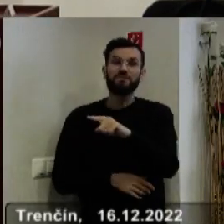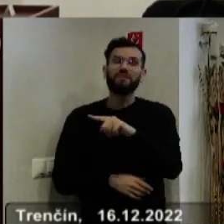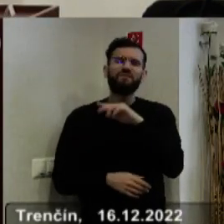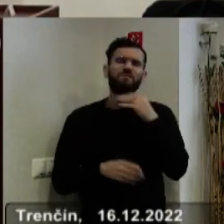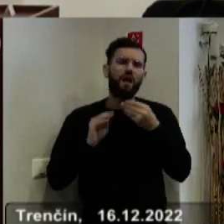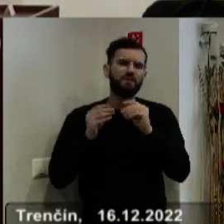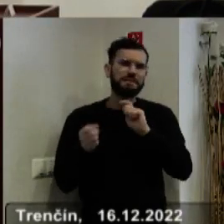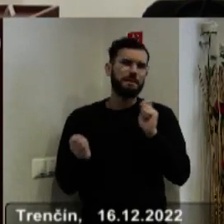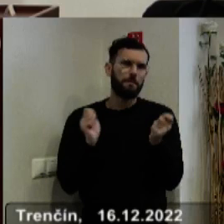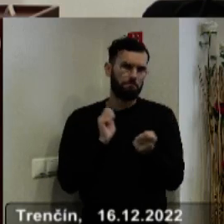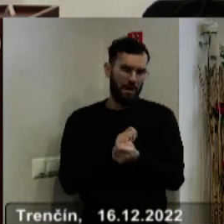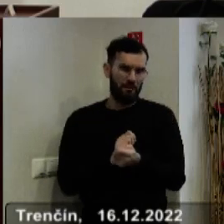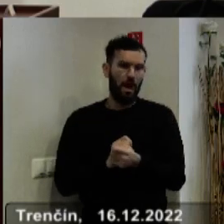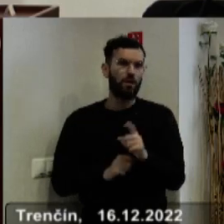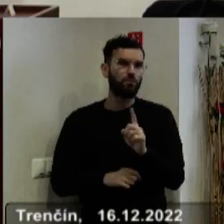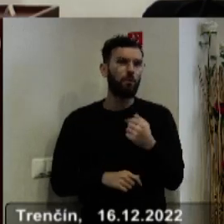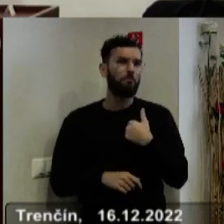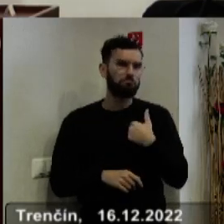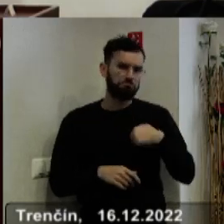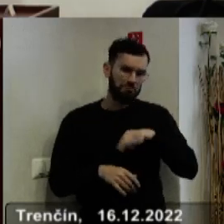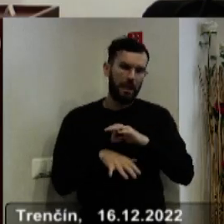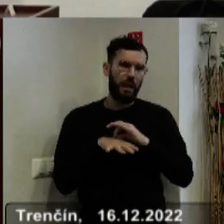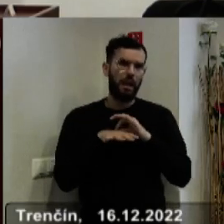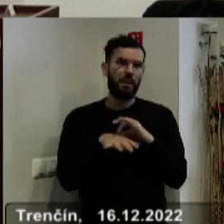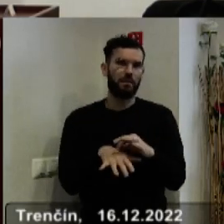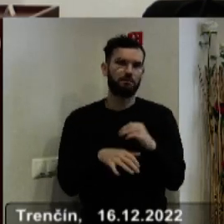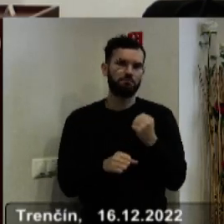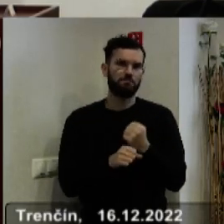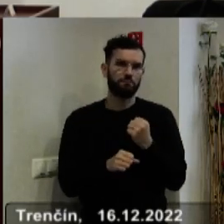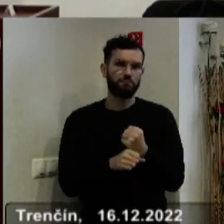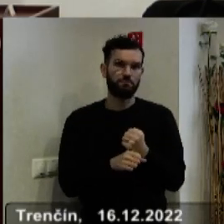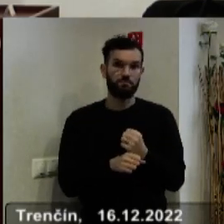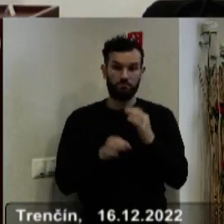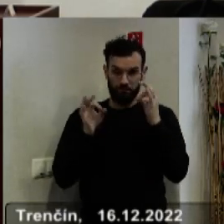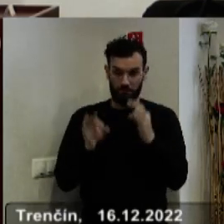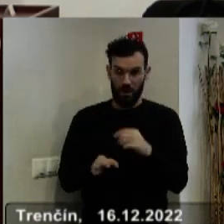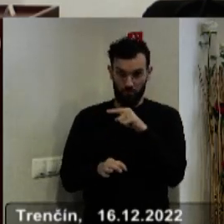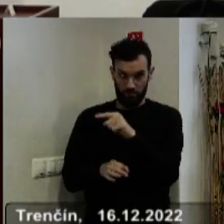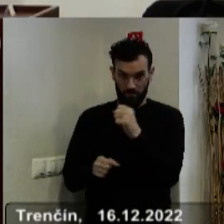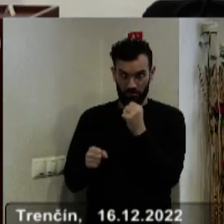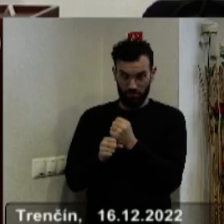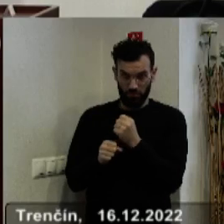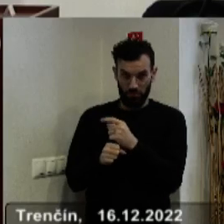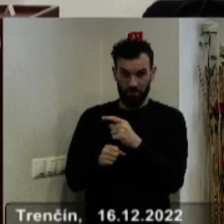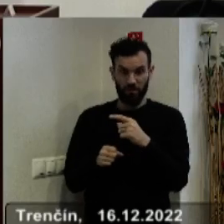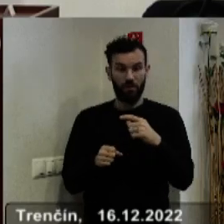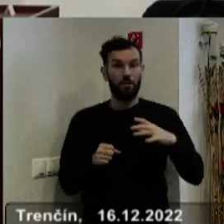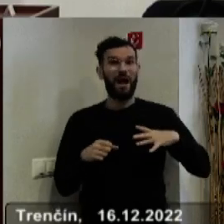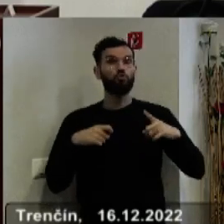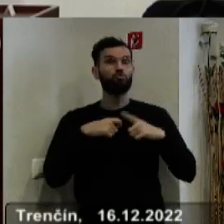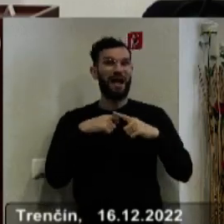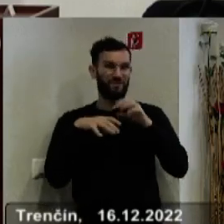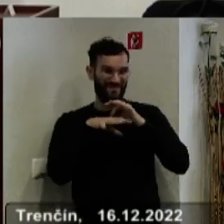tých zmenách sme práve my lídrami. A tá činnosť, ktorú robia ľudia pod vedením práve Elenky Dekorancovej, ale